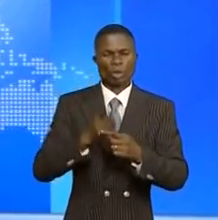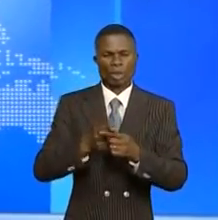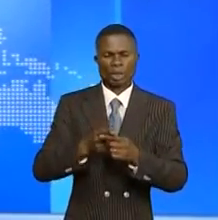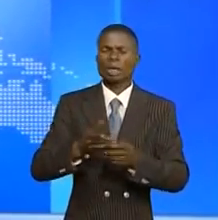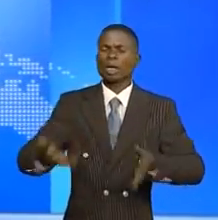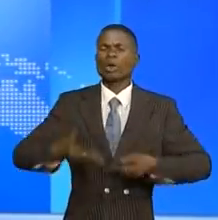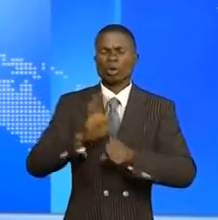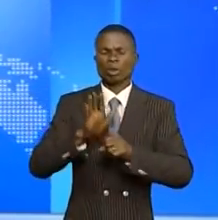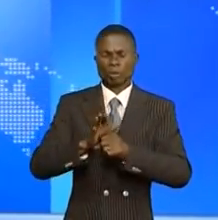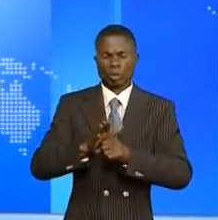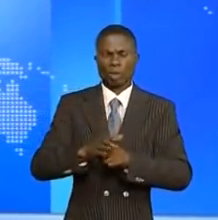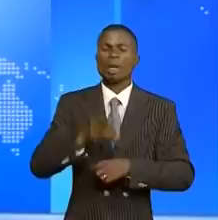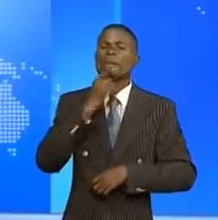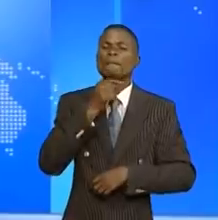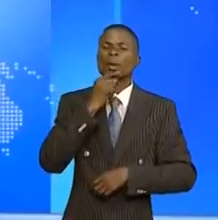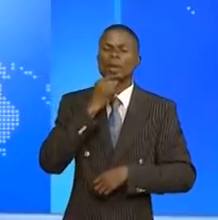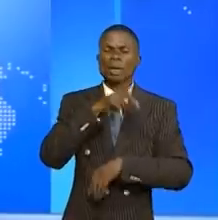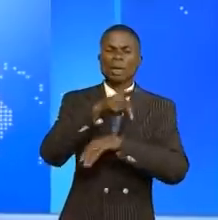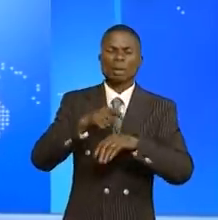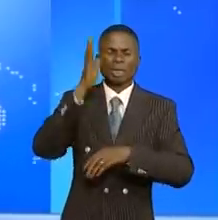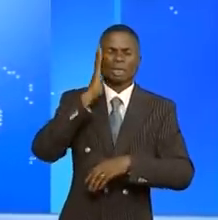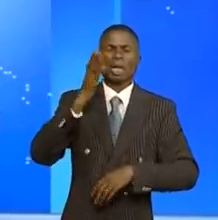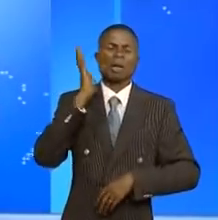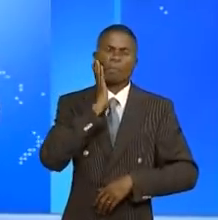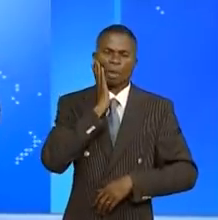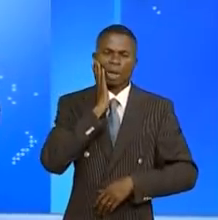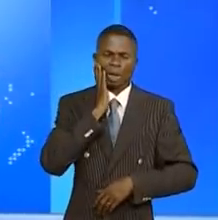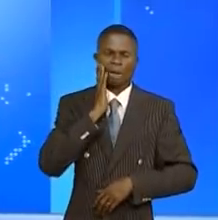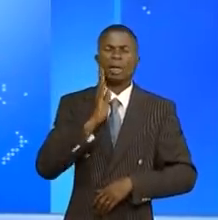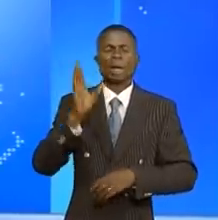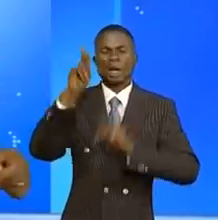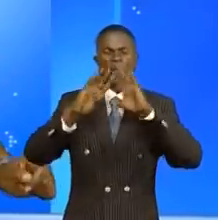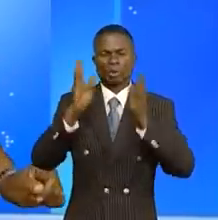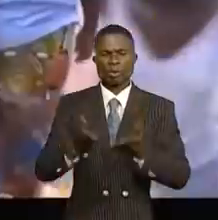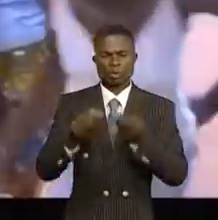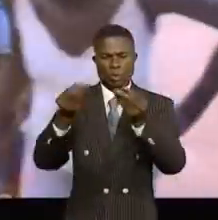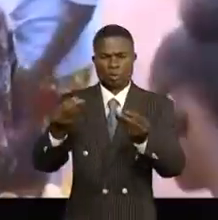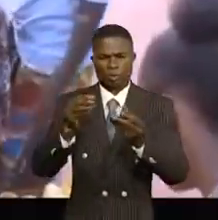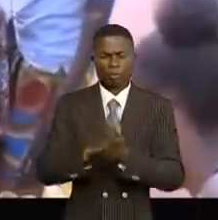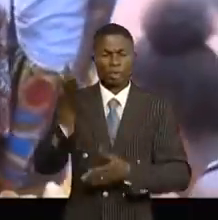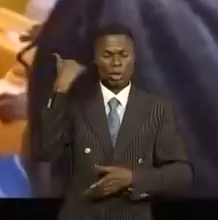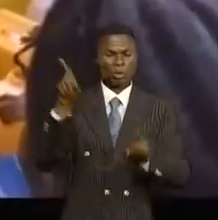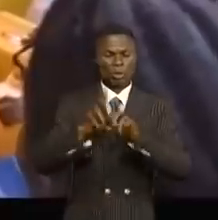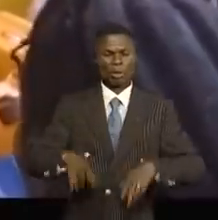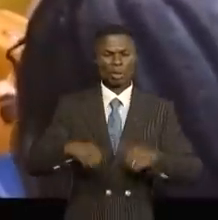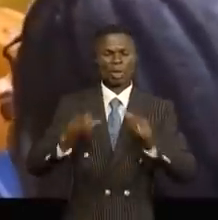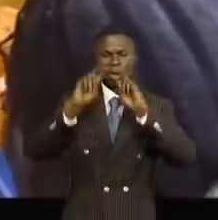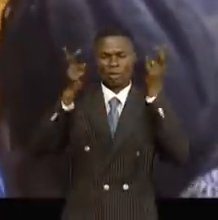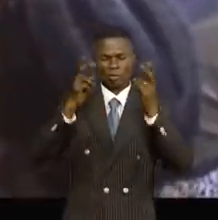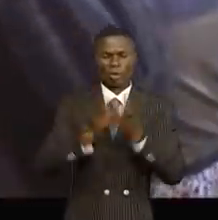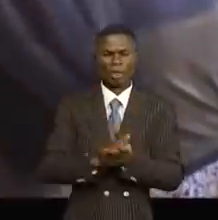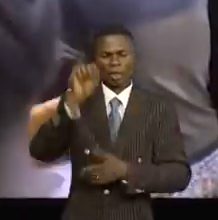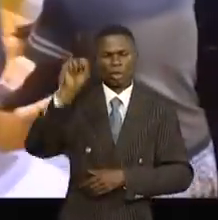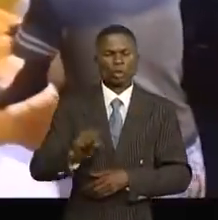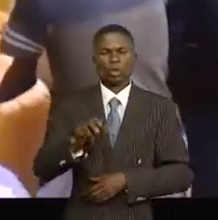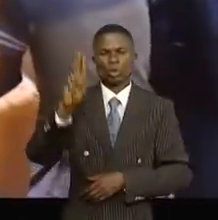de générosité d'un prêtre de la paroisse Sainte-Marie de Guémena à cette population. L'eau, c'est la vie. Dans la ville de Guémena, province de Chibangui,